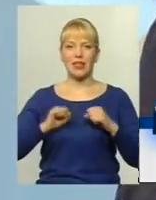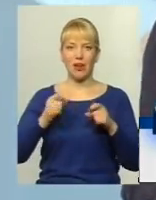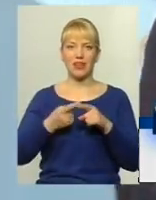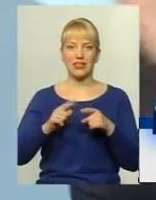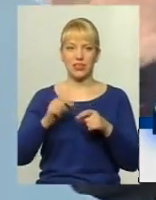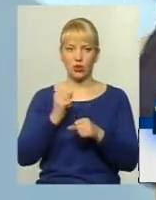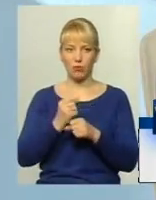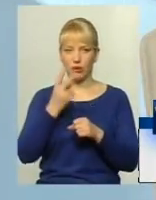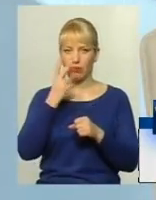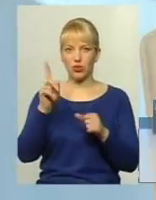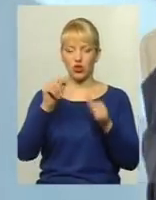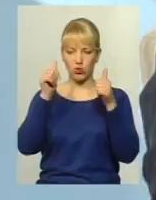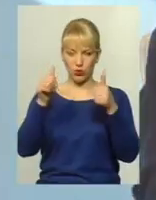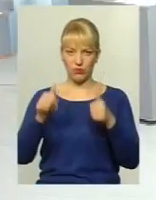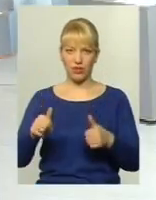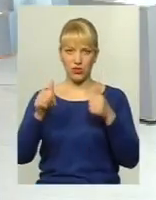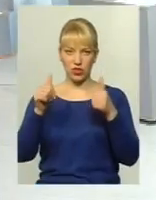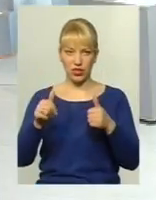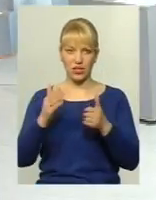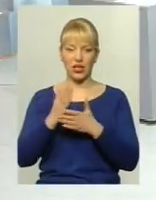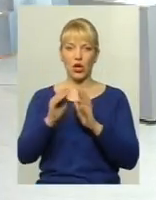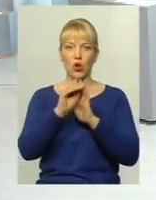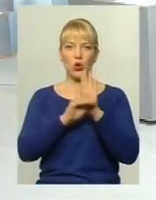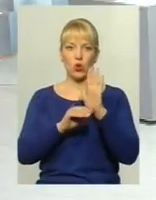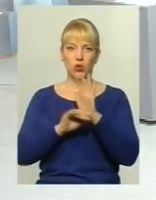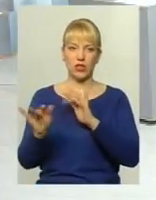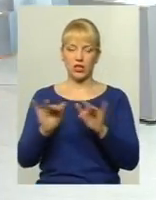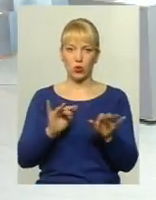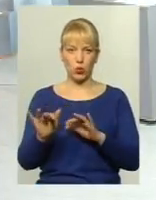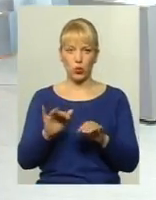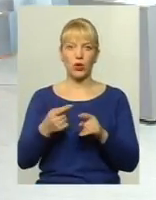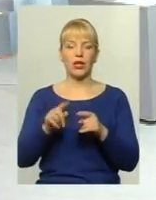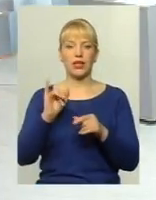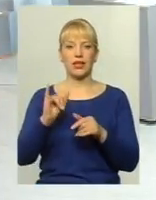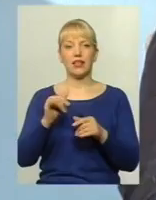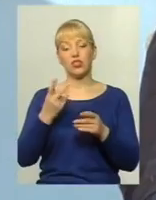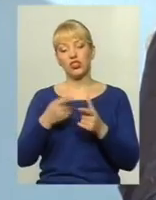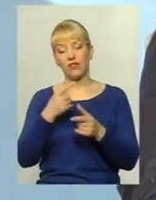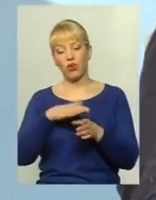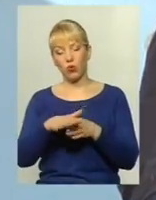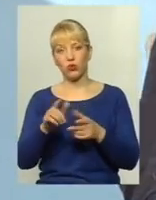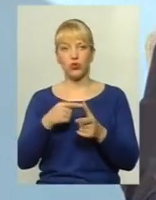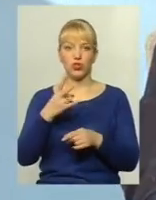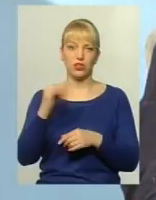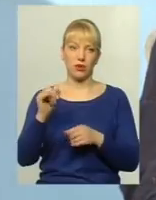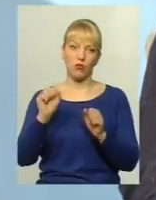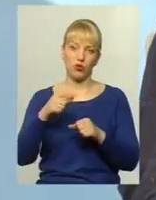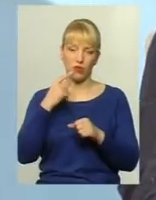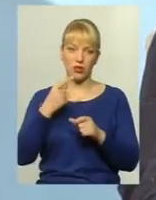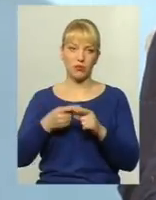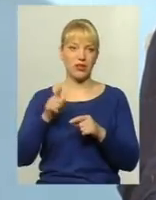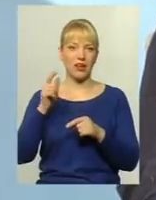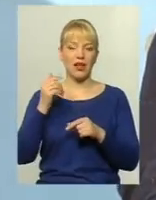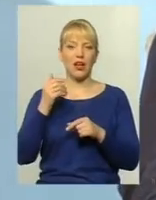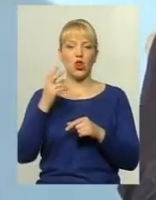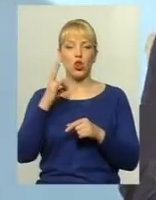всюди вивішені розклади руху, так би мовити. Тобто, чи виконанці вони в повному свідчині, я не можу про це говорити, бо я не слідкую за